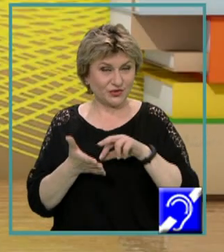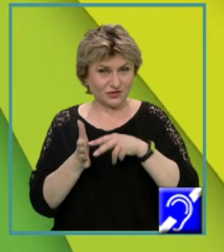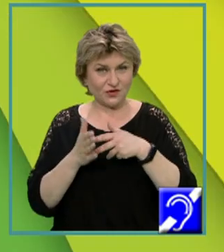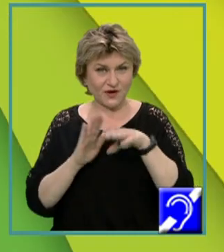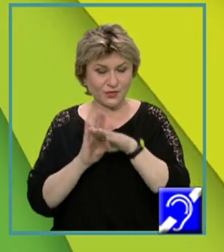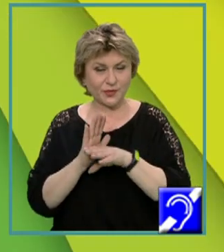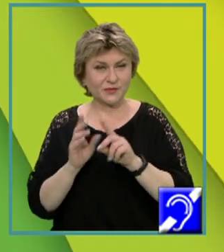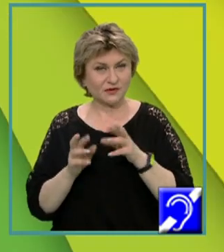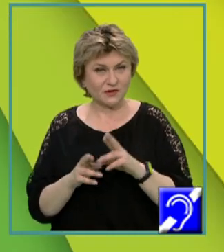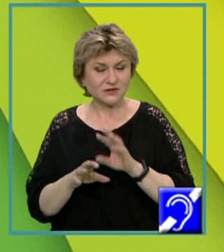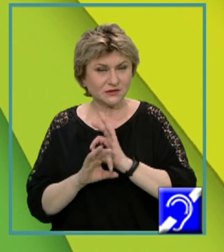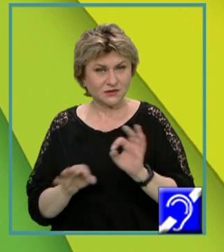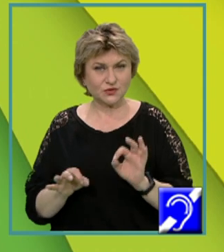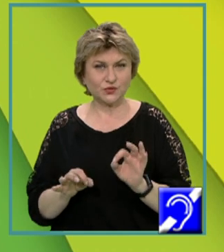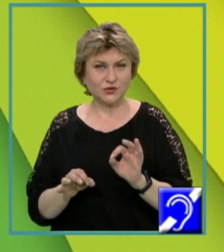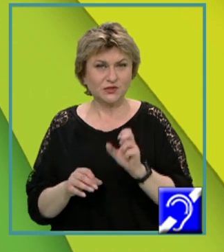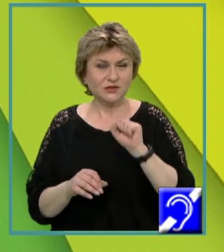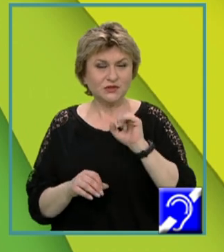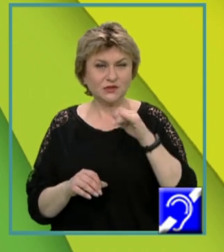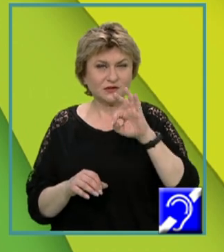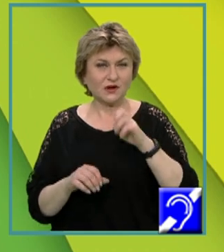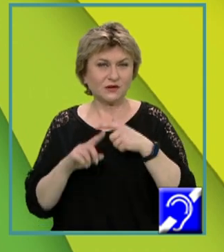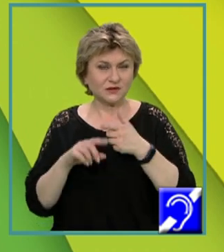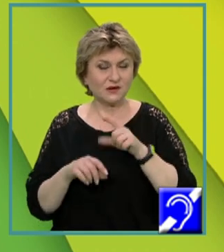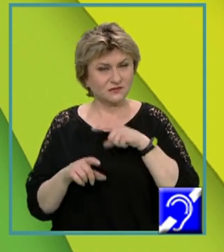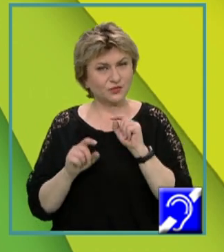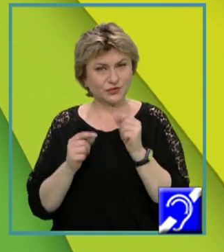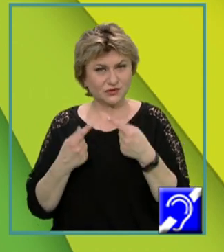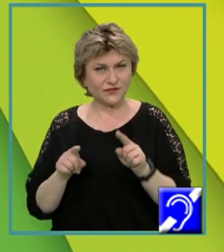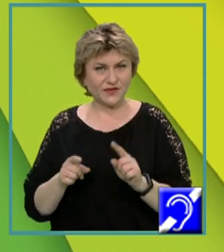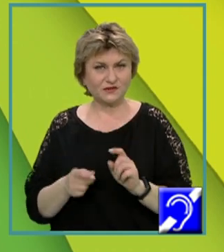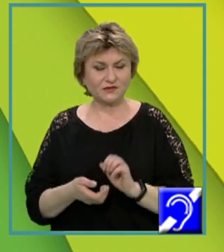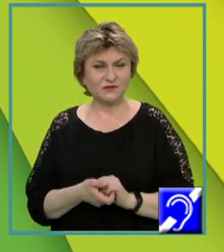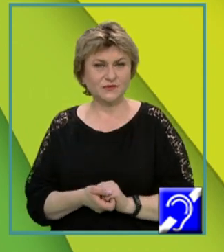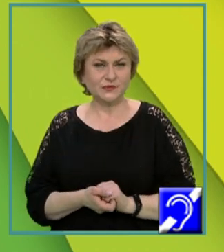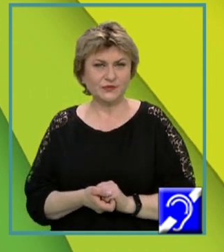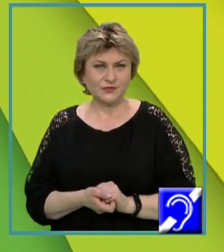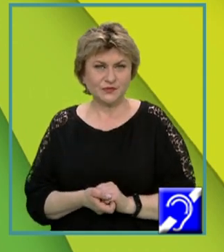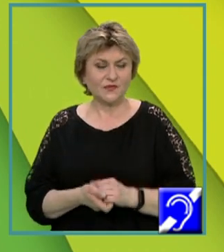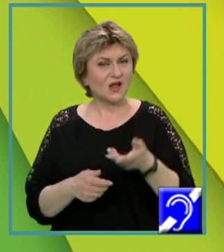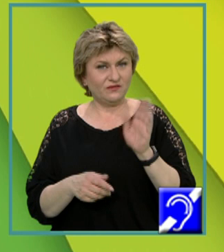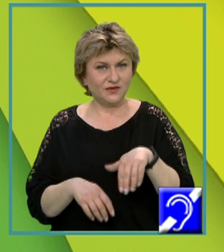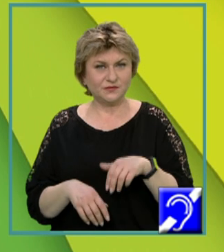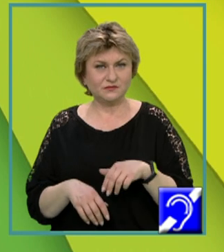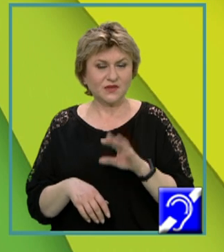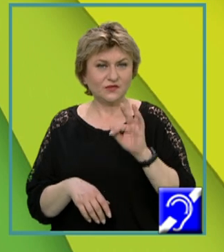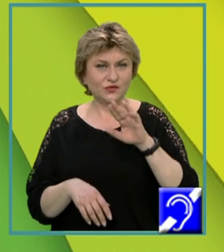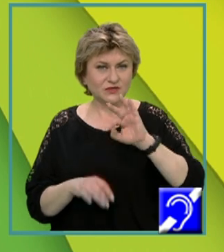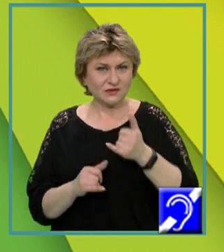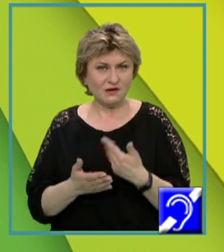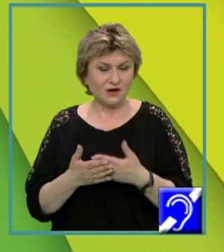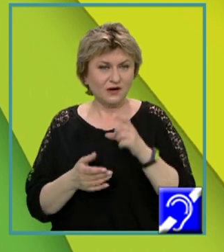problemei, dar, de sigur, sintaxa este un pic diferită. Avem funcția